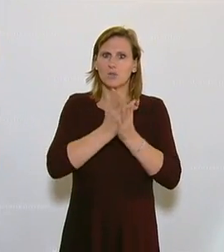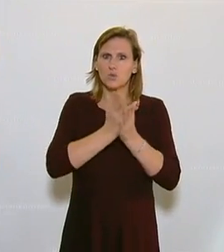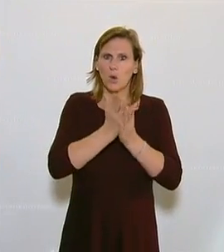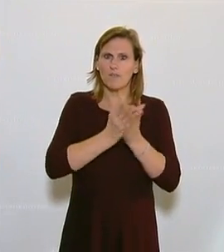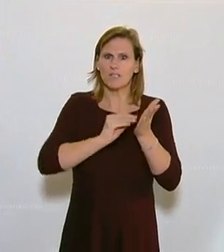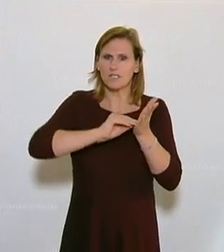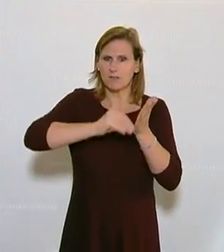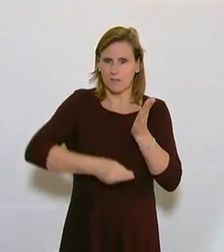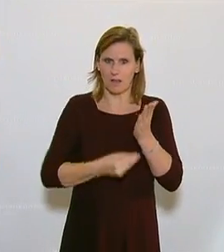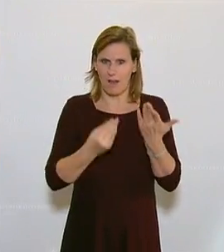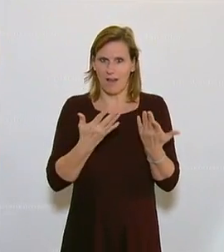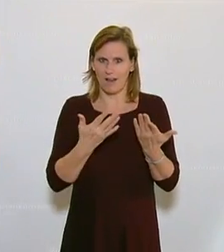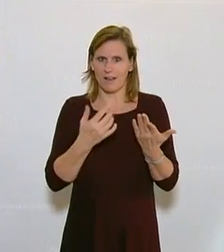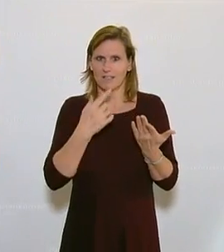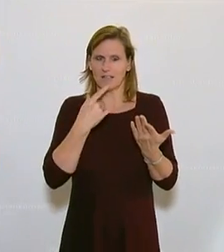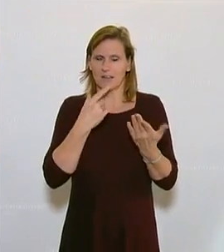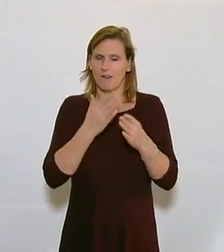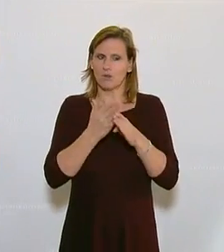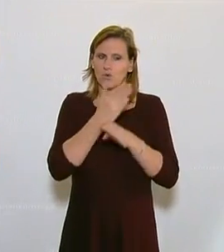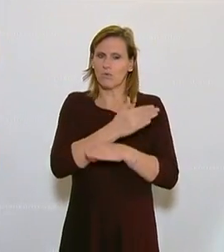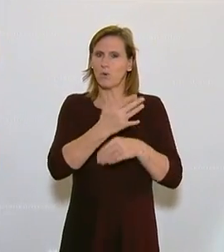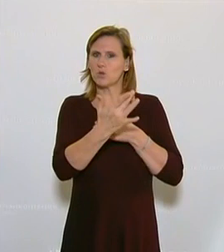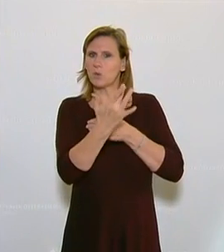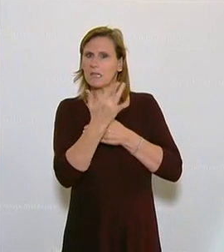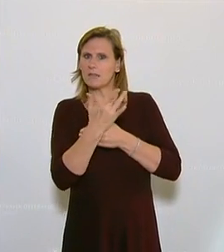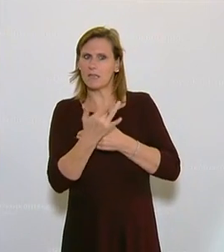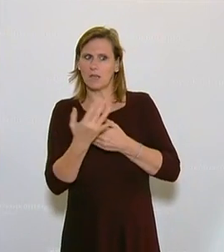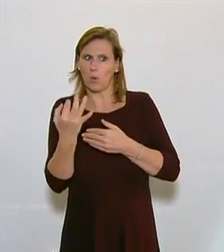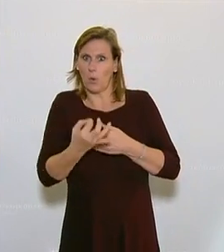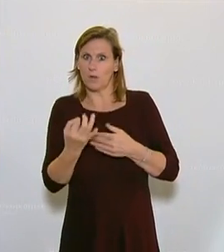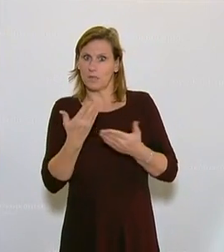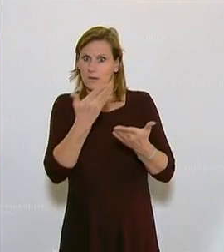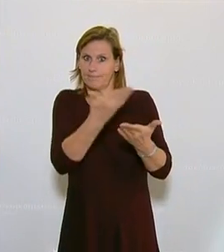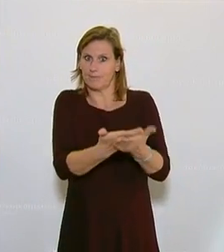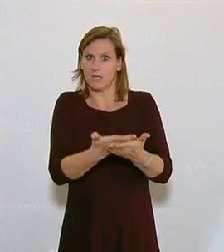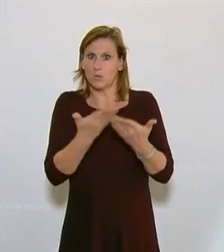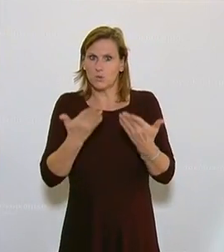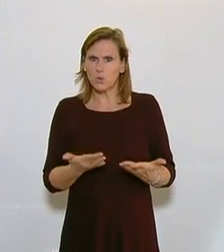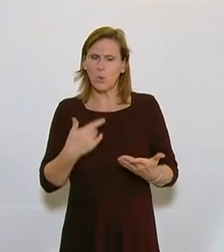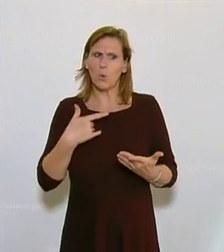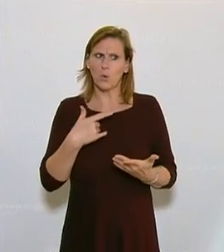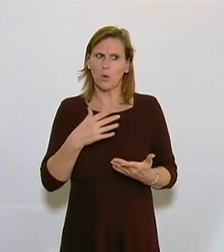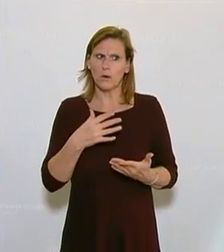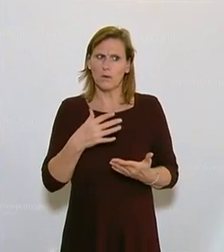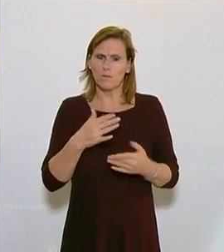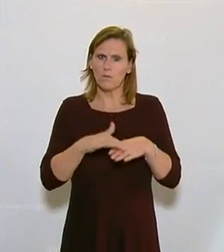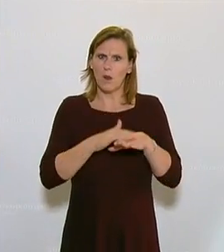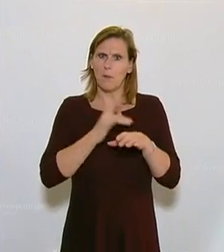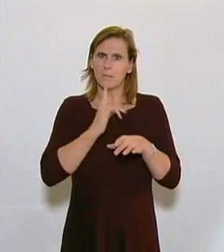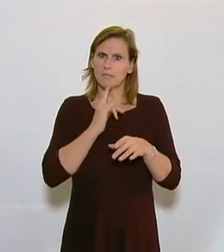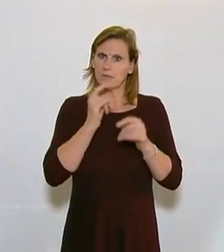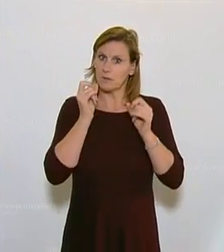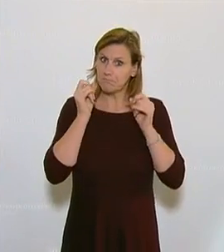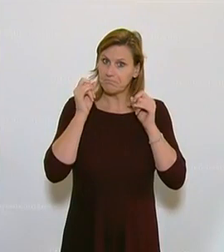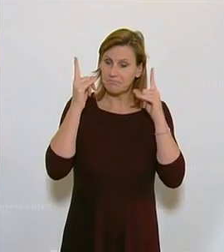wird. Und wir bereits vorweg Kritik dafür bekommen haben, dass wir heute das vorlegen. Dann finde ich das wirklich erstaunlich. Und zwar nicht,